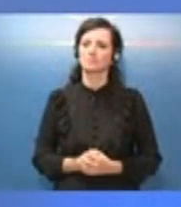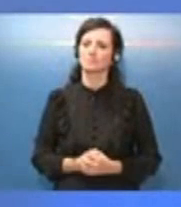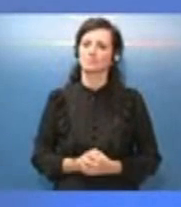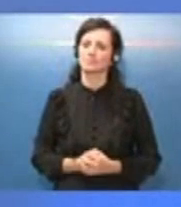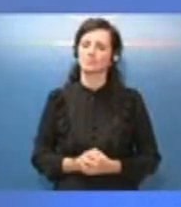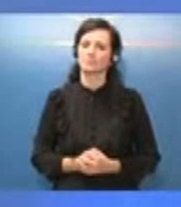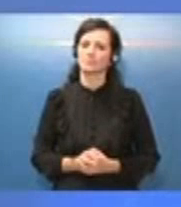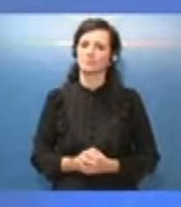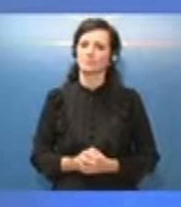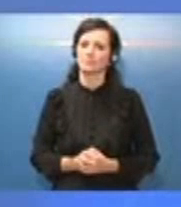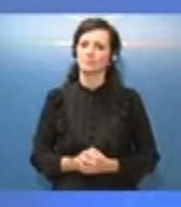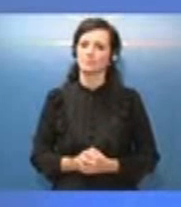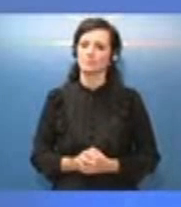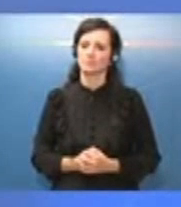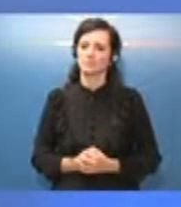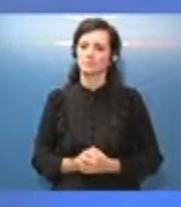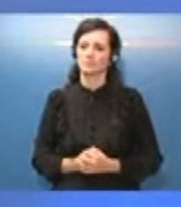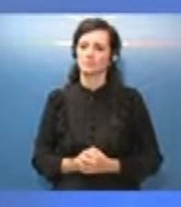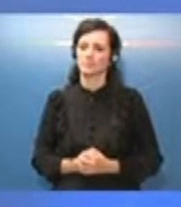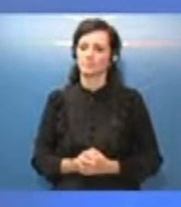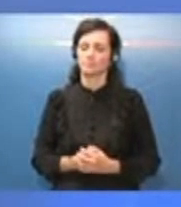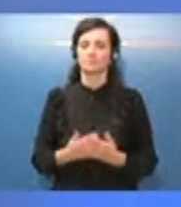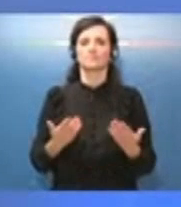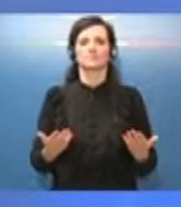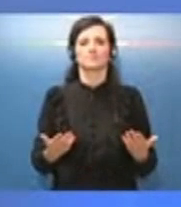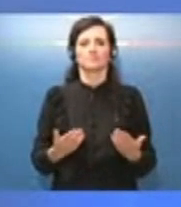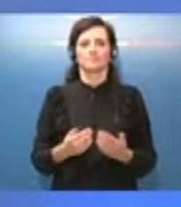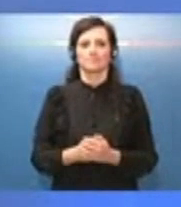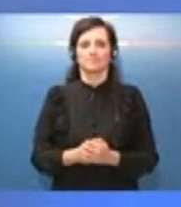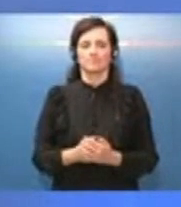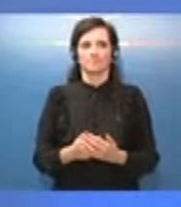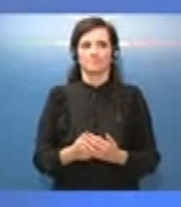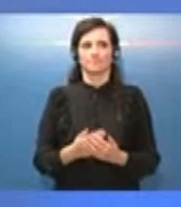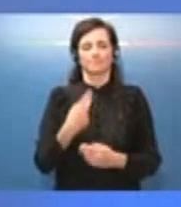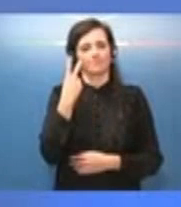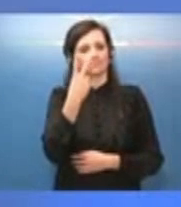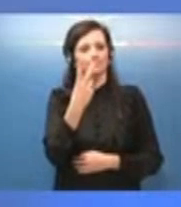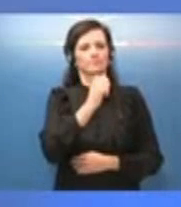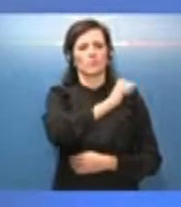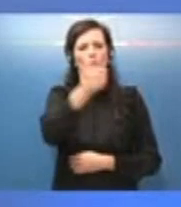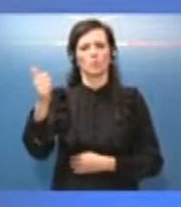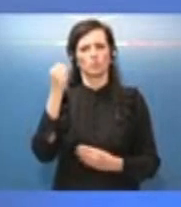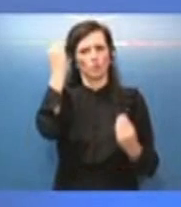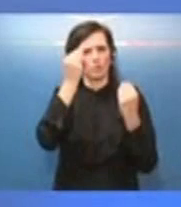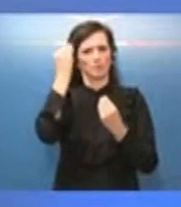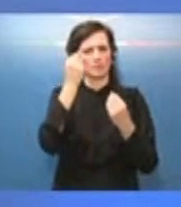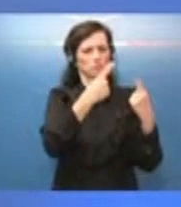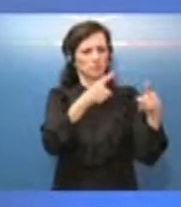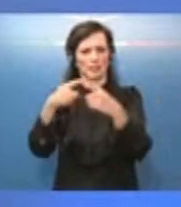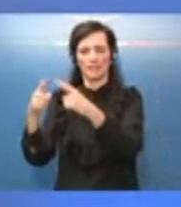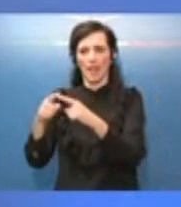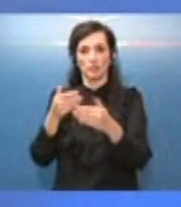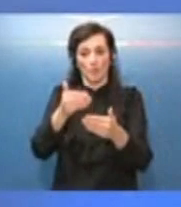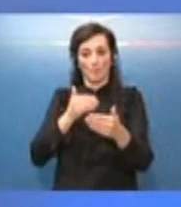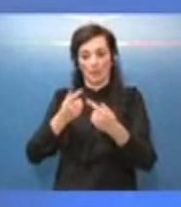Ma intanto quelle che sembravano essere delle diversità di posizioni prima del Consiglio dei Ministri,